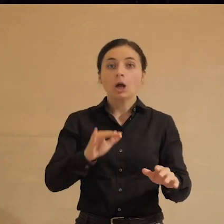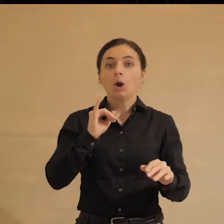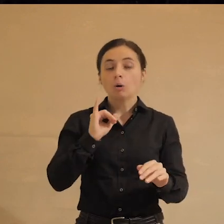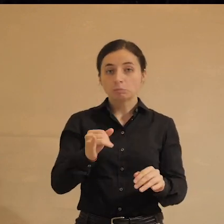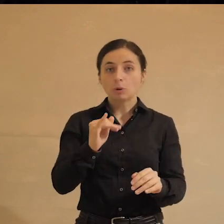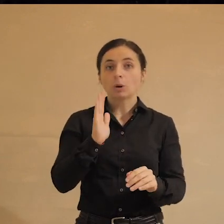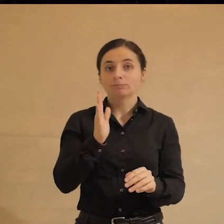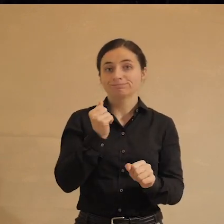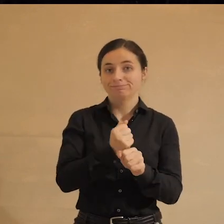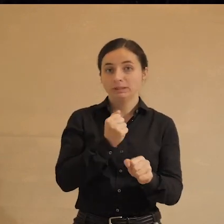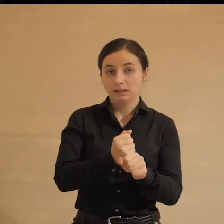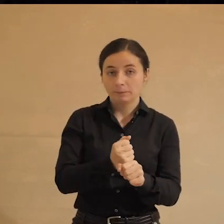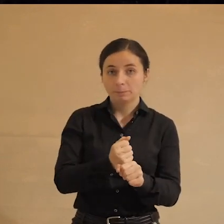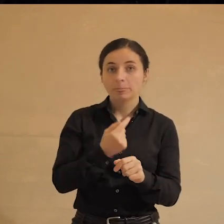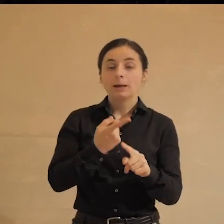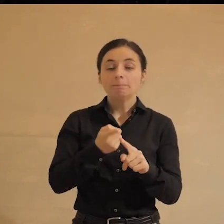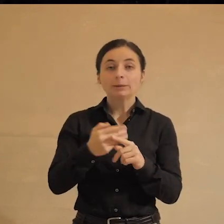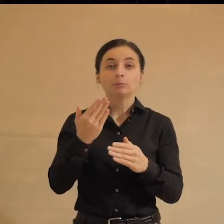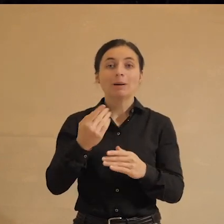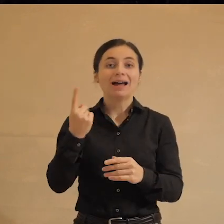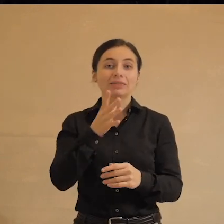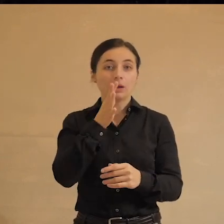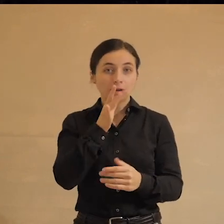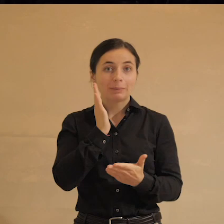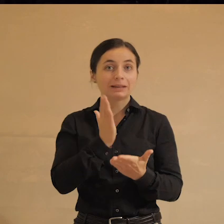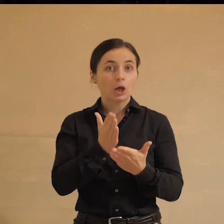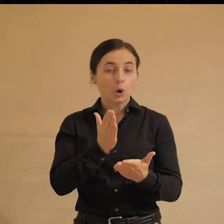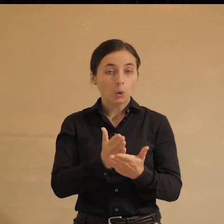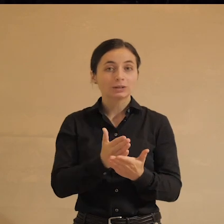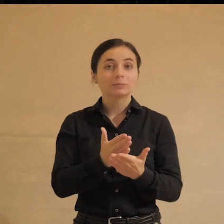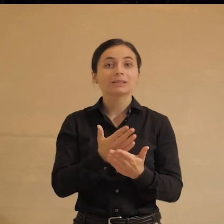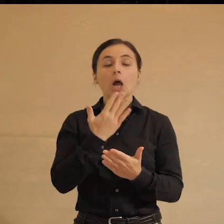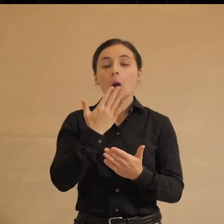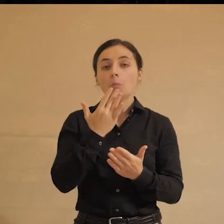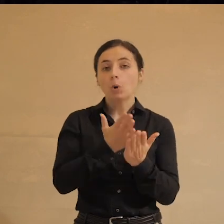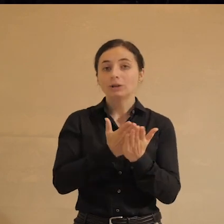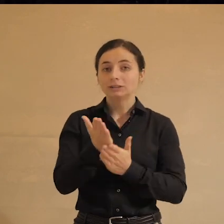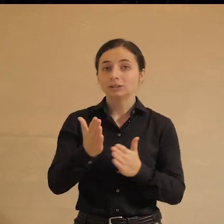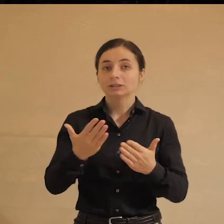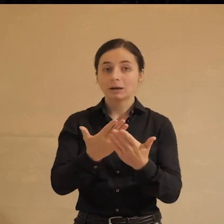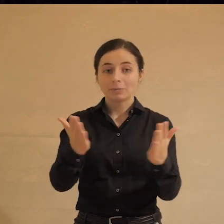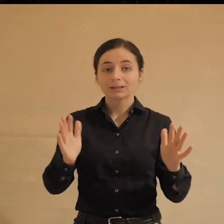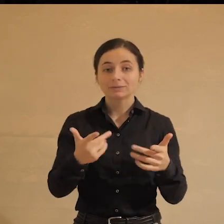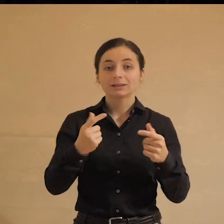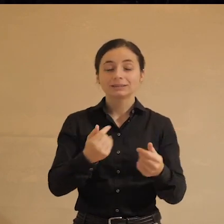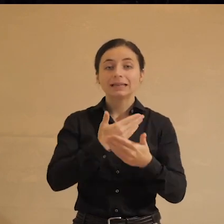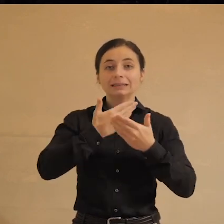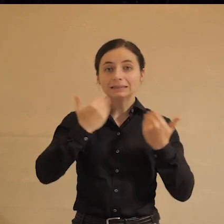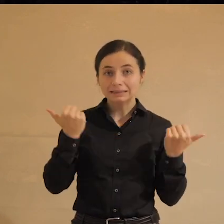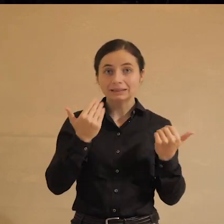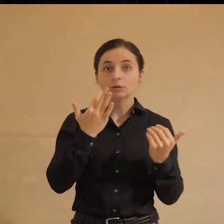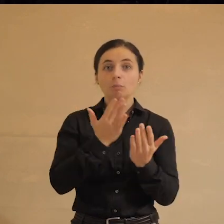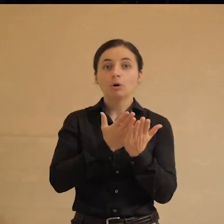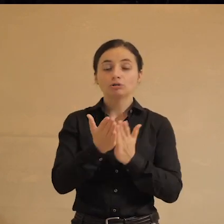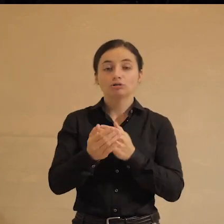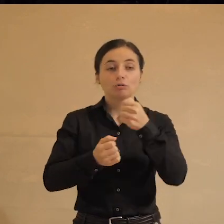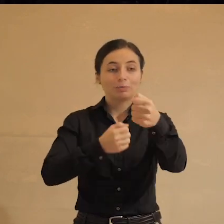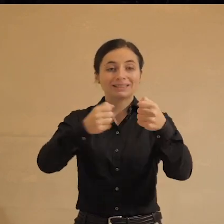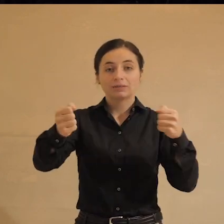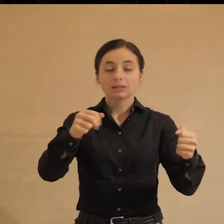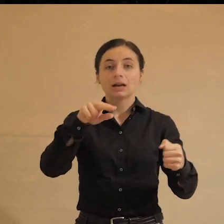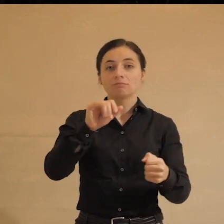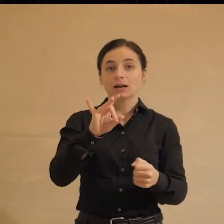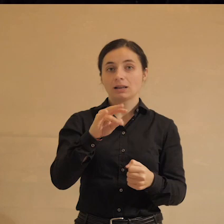плохо обстоят дела. Поэтому мы одновременно находимся в политическом пространстве, где мы лишены доступа к политическому представительству, к